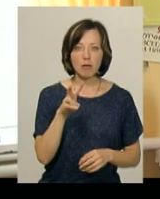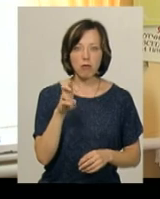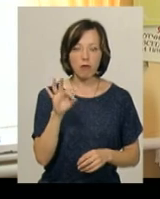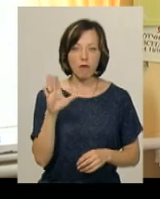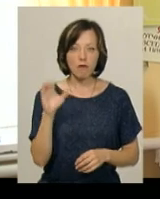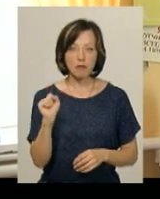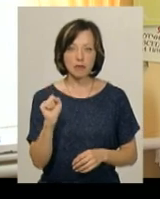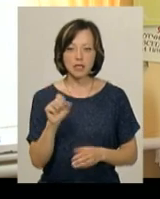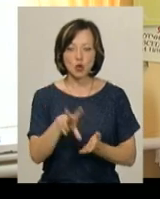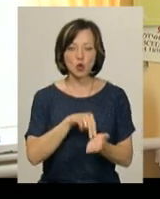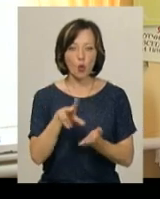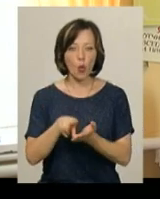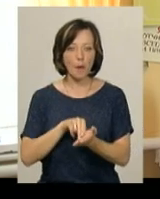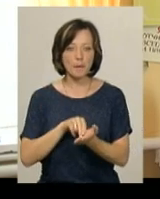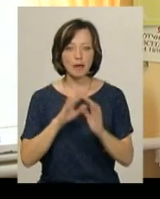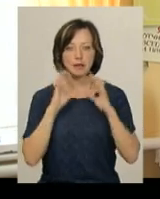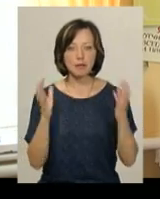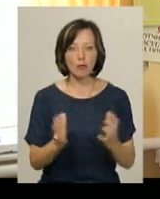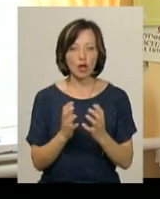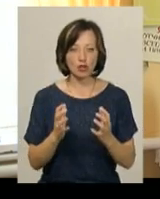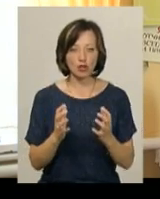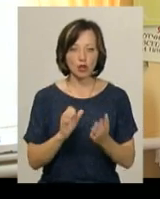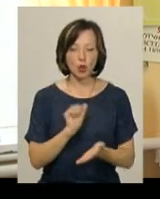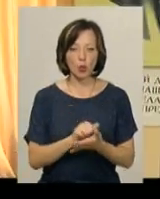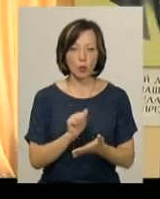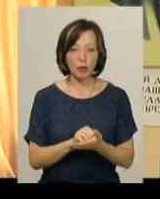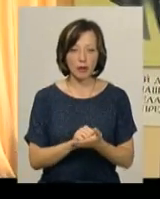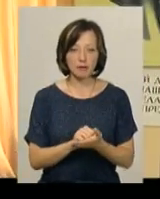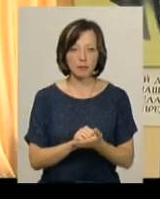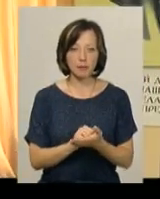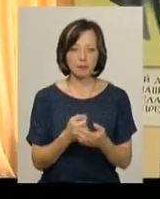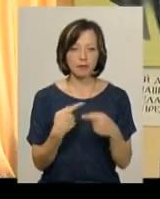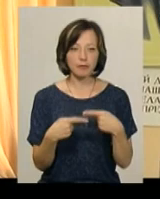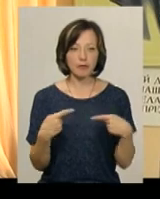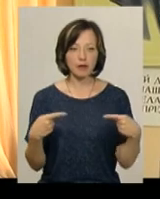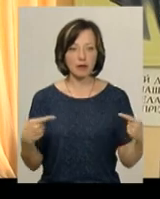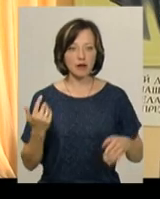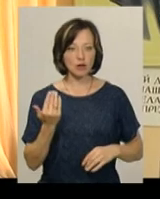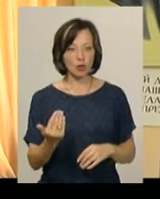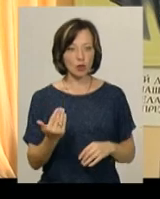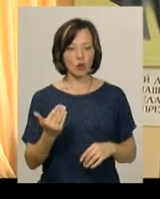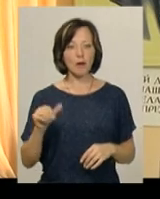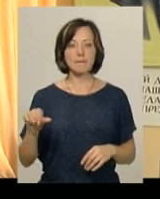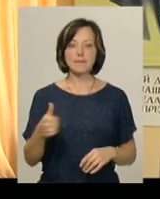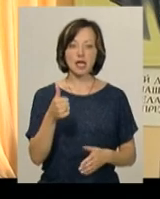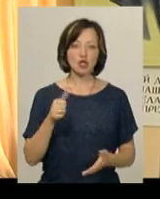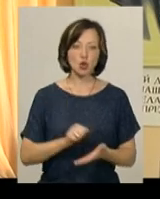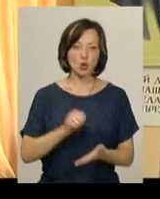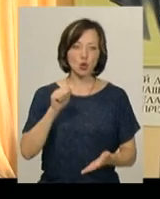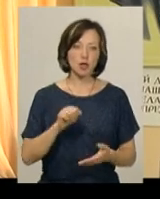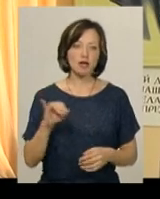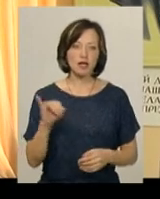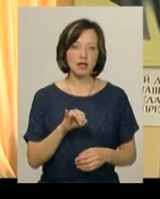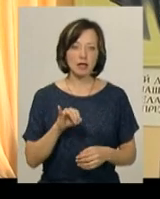копіями збережених документів. Ряд його першодруків та